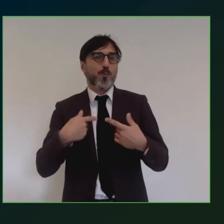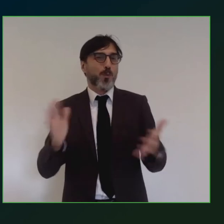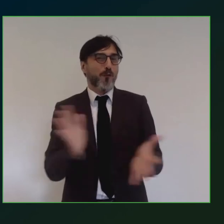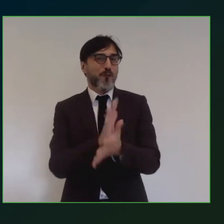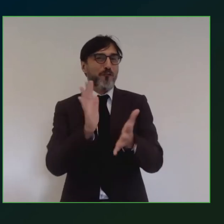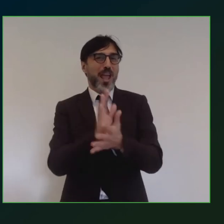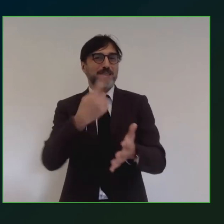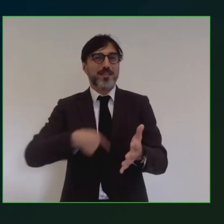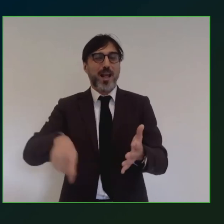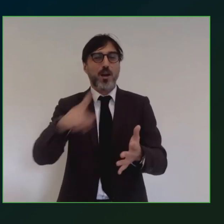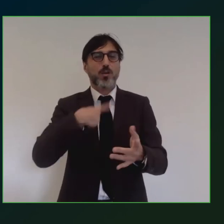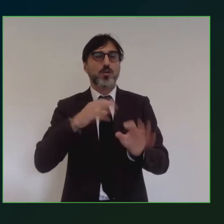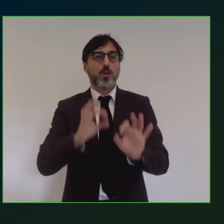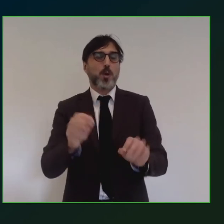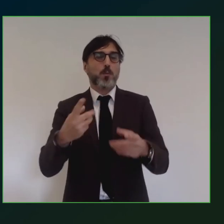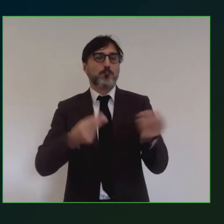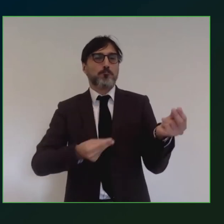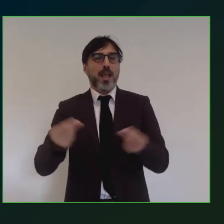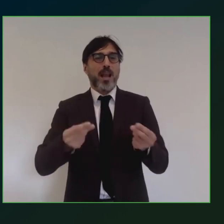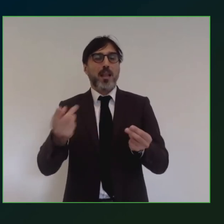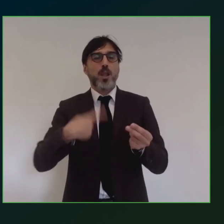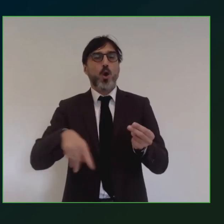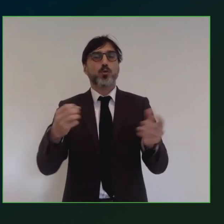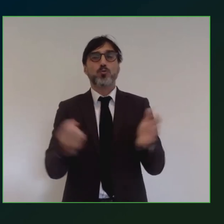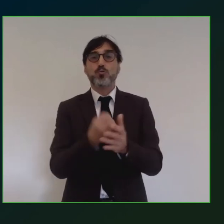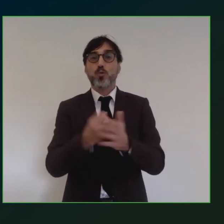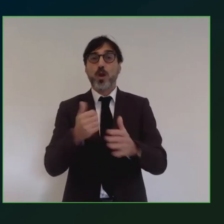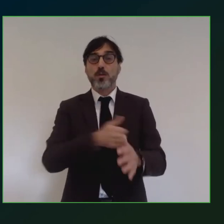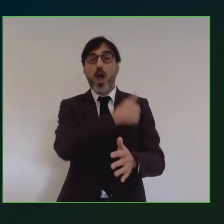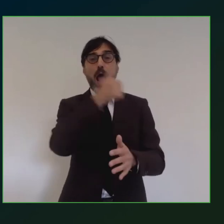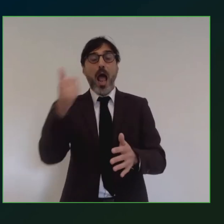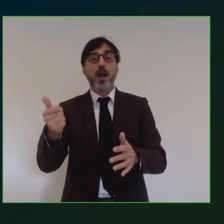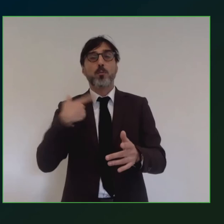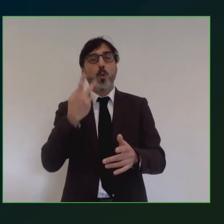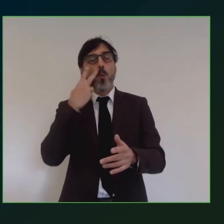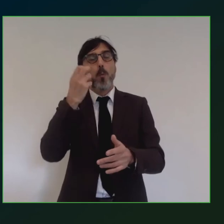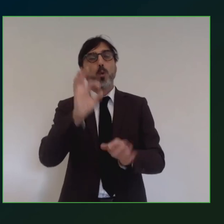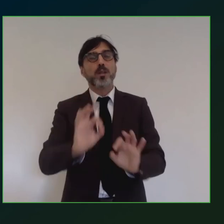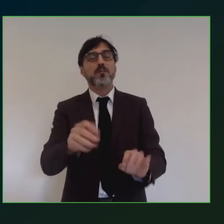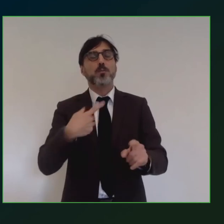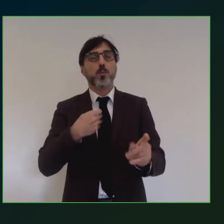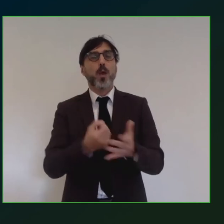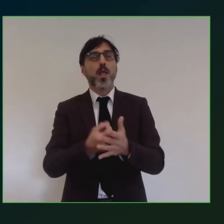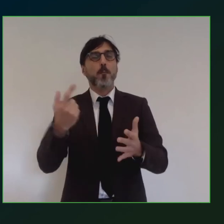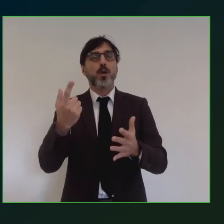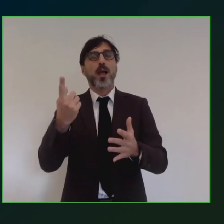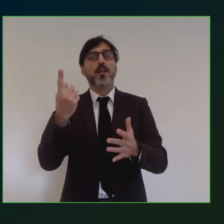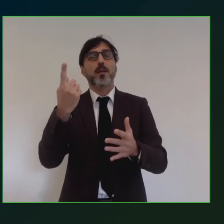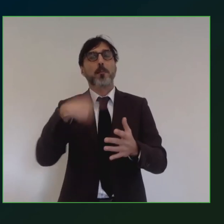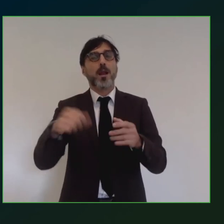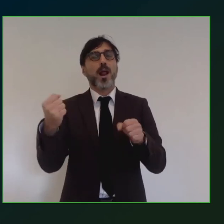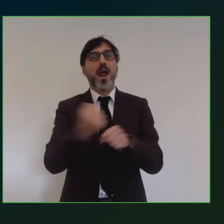in qualche modo il vostro rendiconto quello che è successo in questo anno dal punto di vista così importante del lavoro